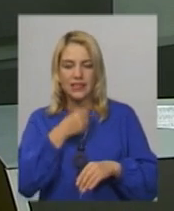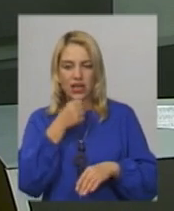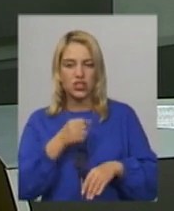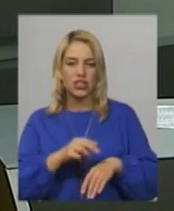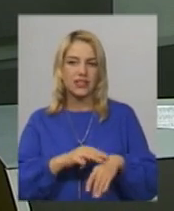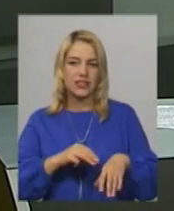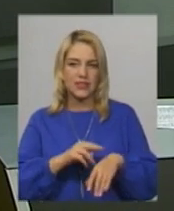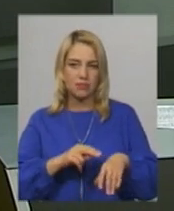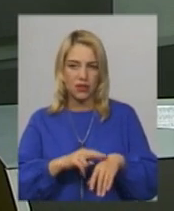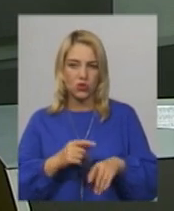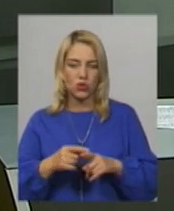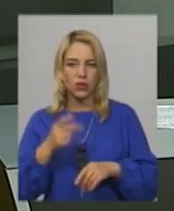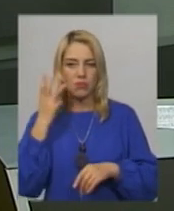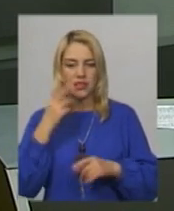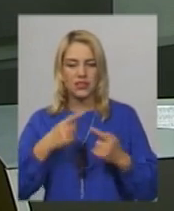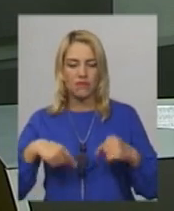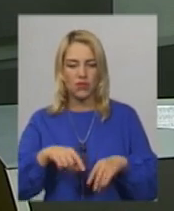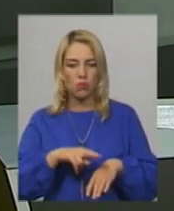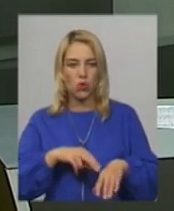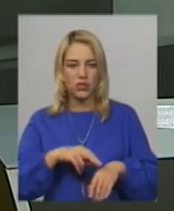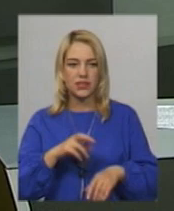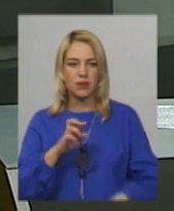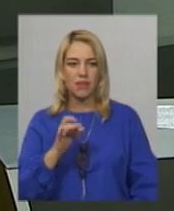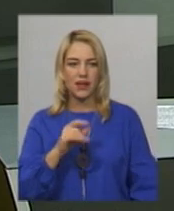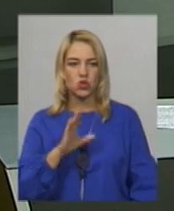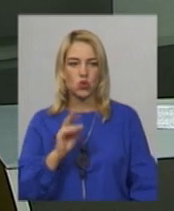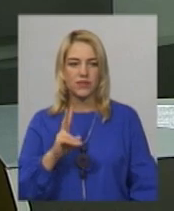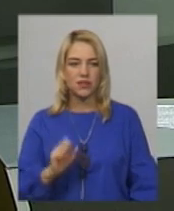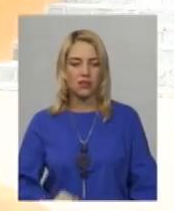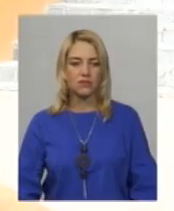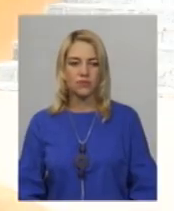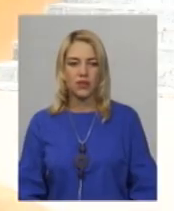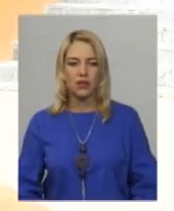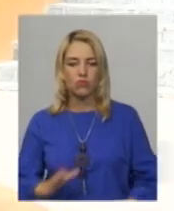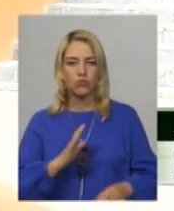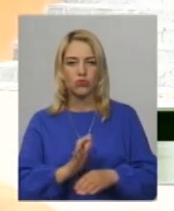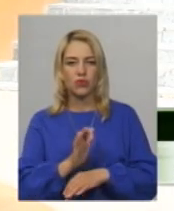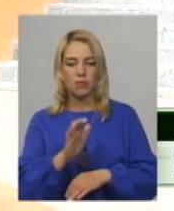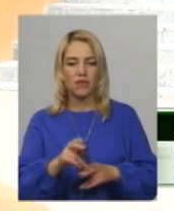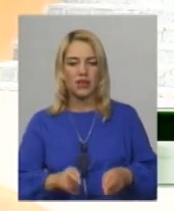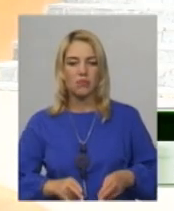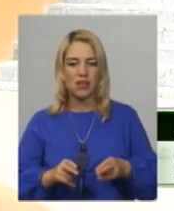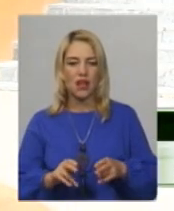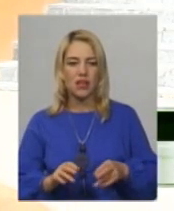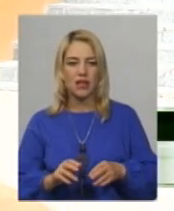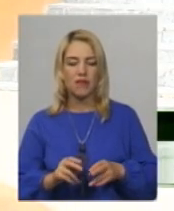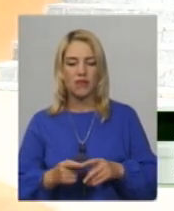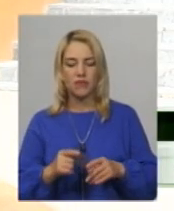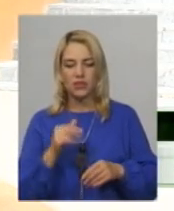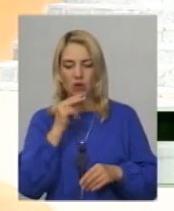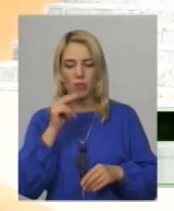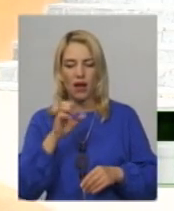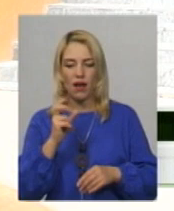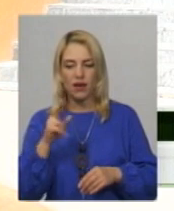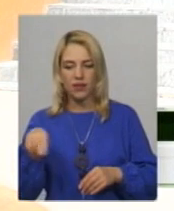моніторингу Хмельницького відділу поліції Людмила Берестовська. Було направлено кримінальне провадження збвинувальним актом до